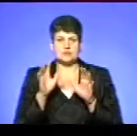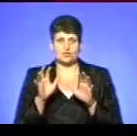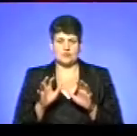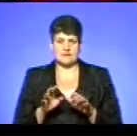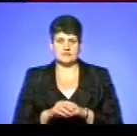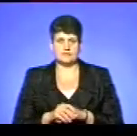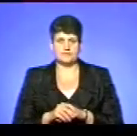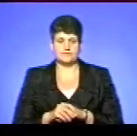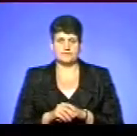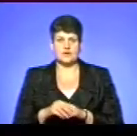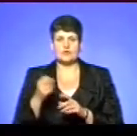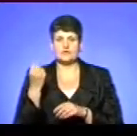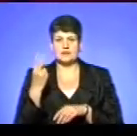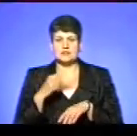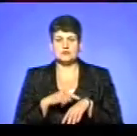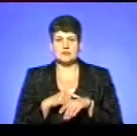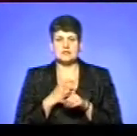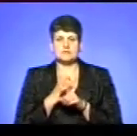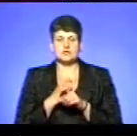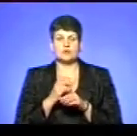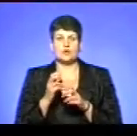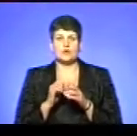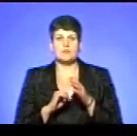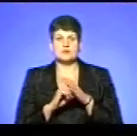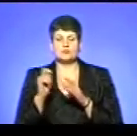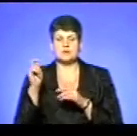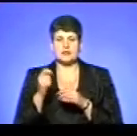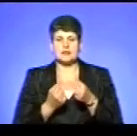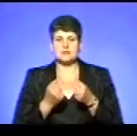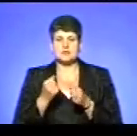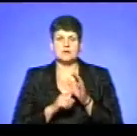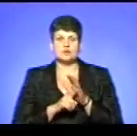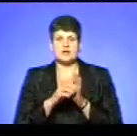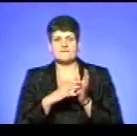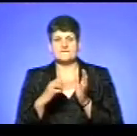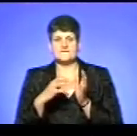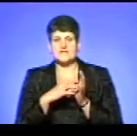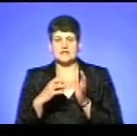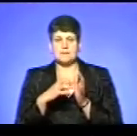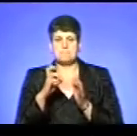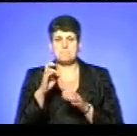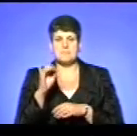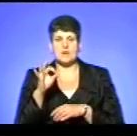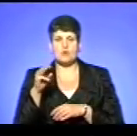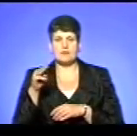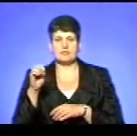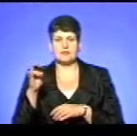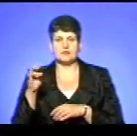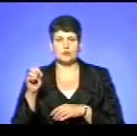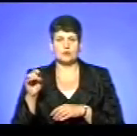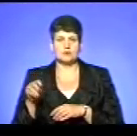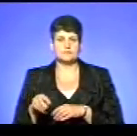О 12-й годині на спиртобазу приїхала машина, яка почала відкачувати біоетанол із цистерни.